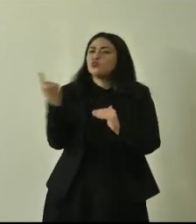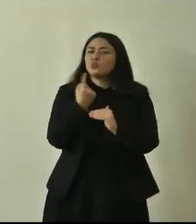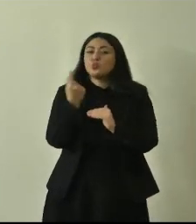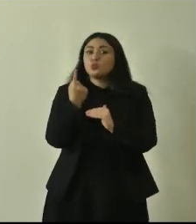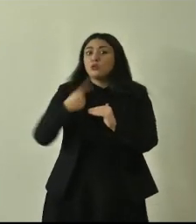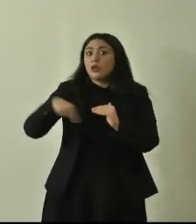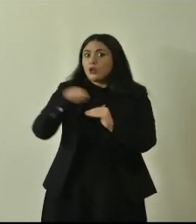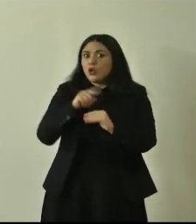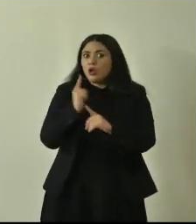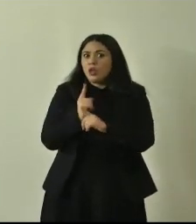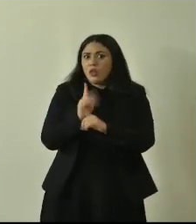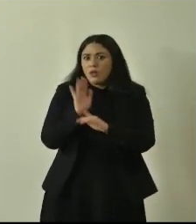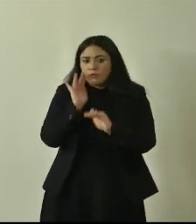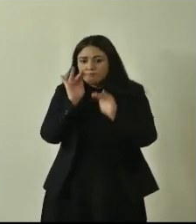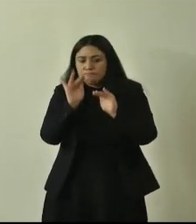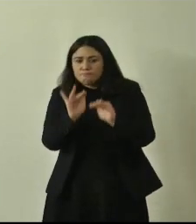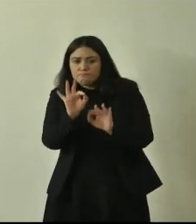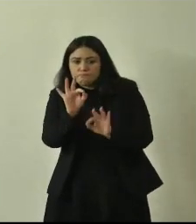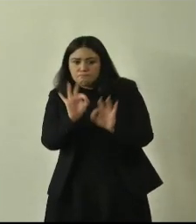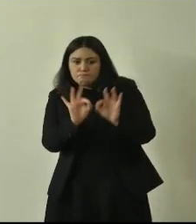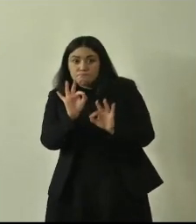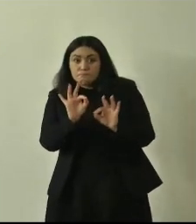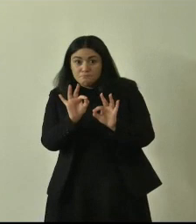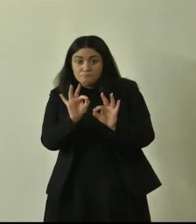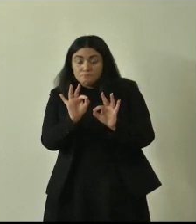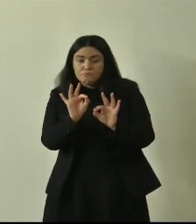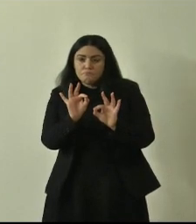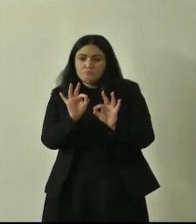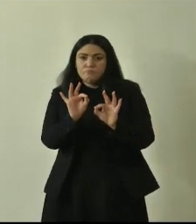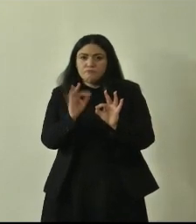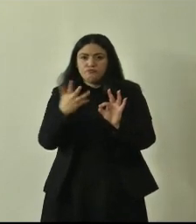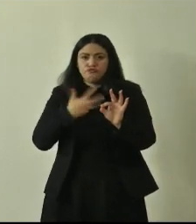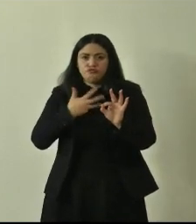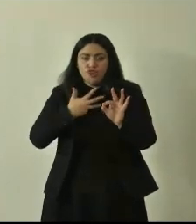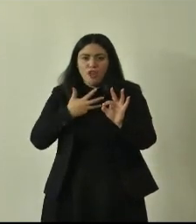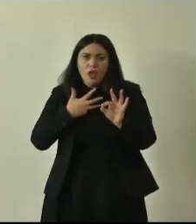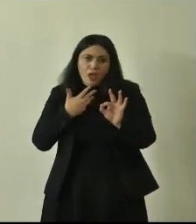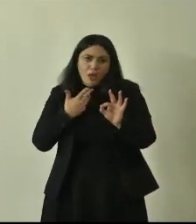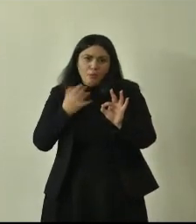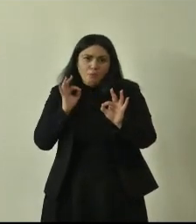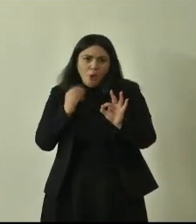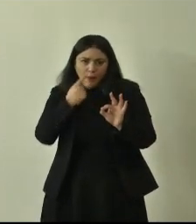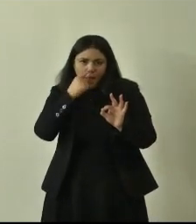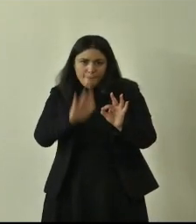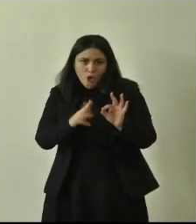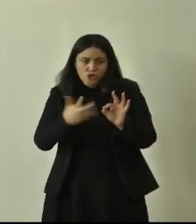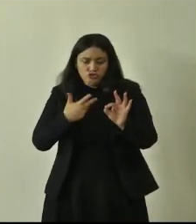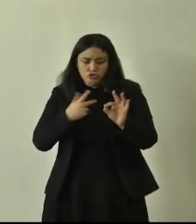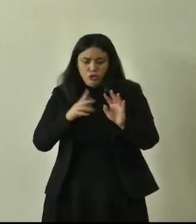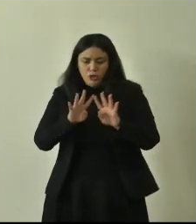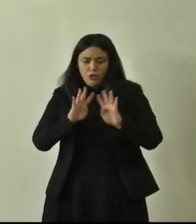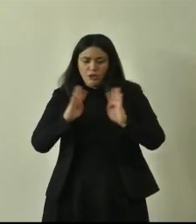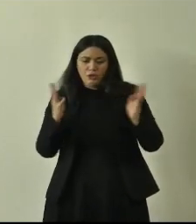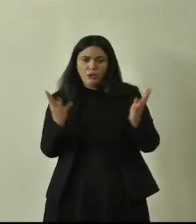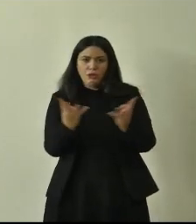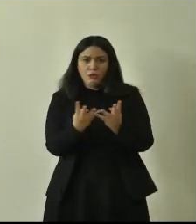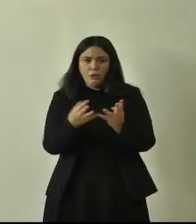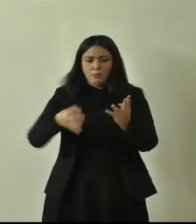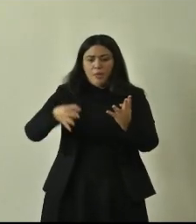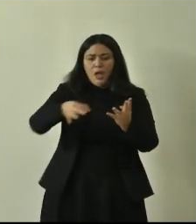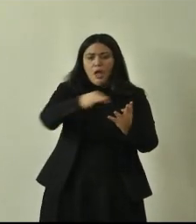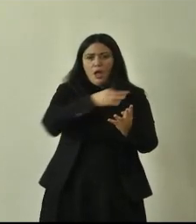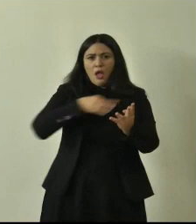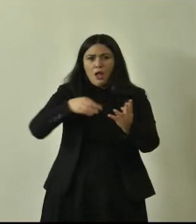che va tenuto su in tutti i modi tant'è che è puntellato con dei pali proprio perché ha un valore storico unico